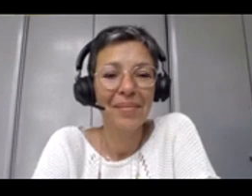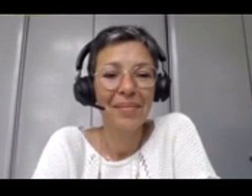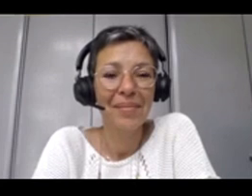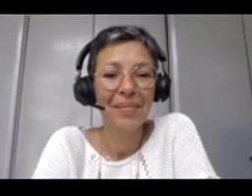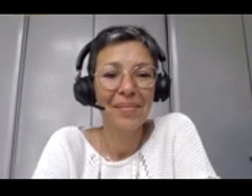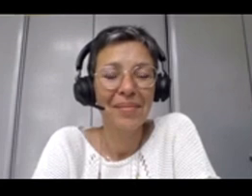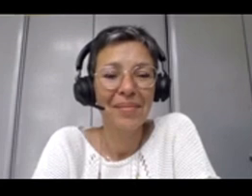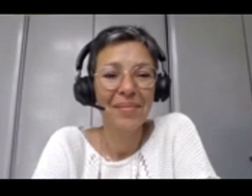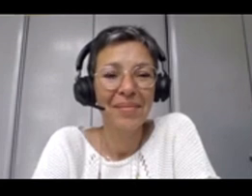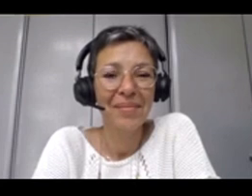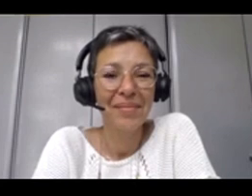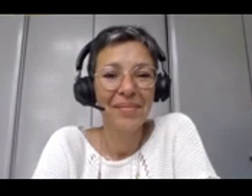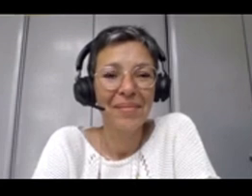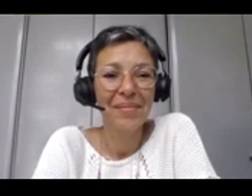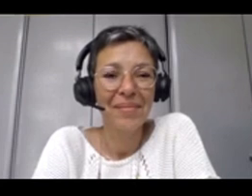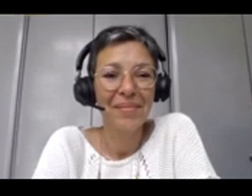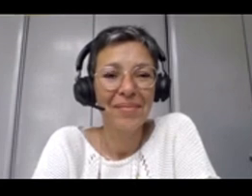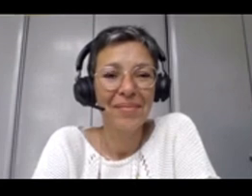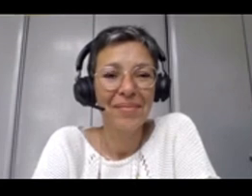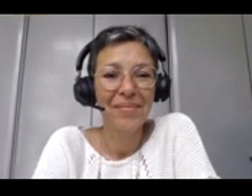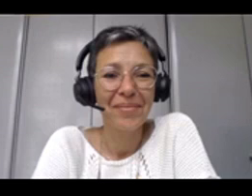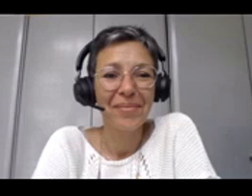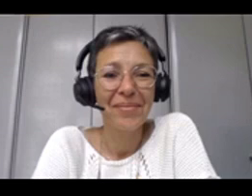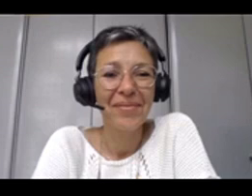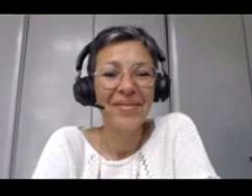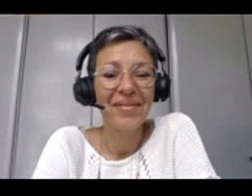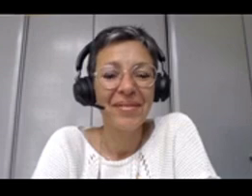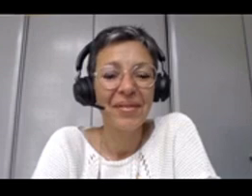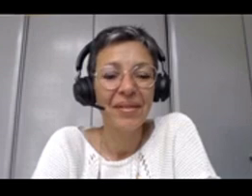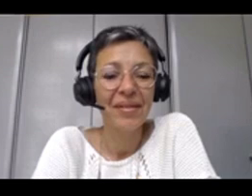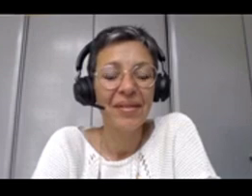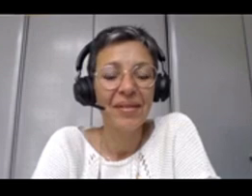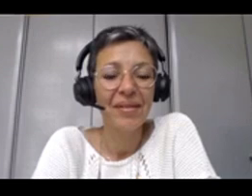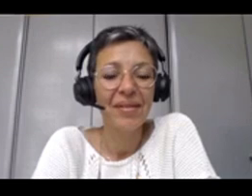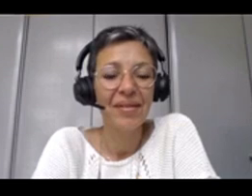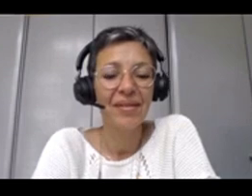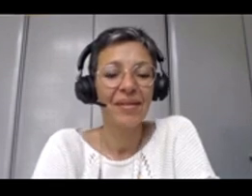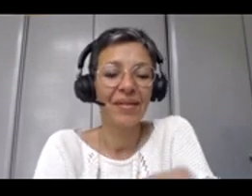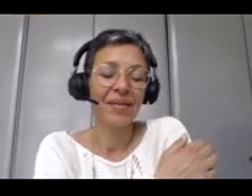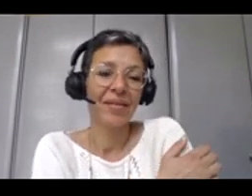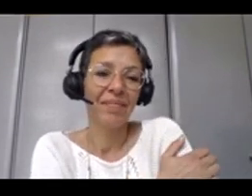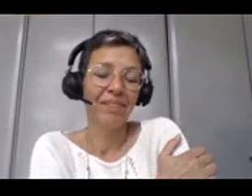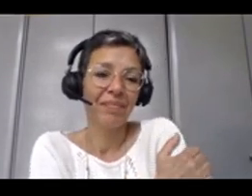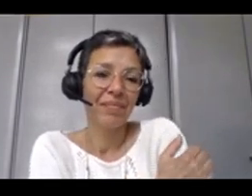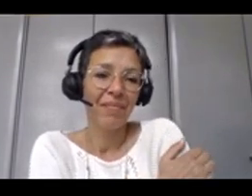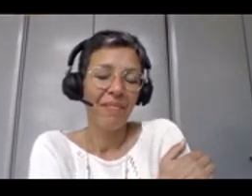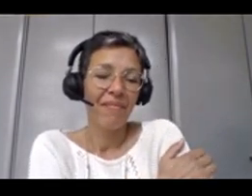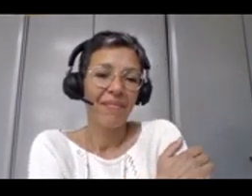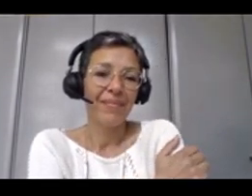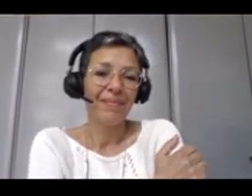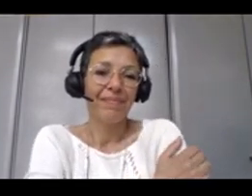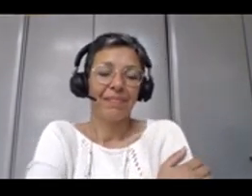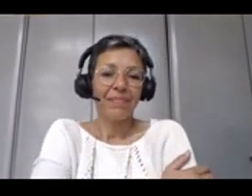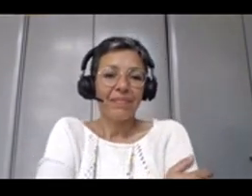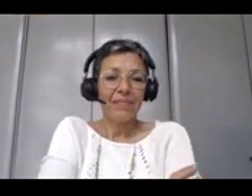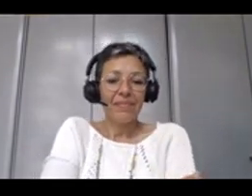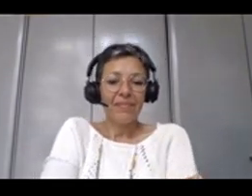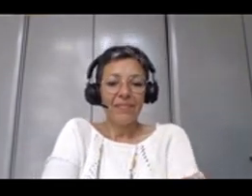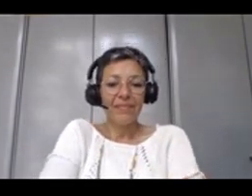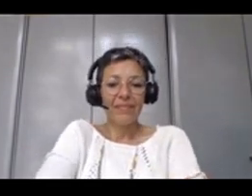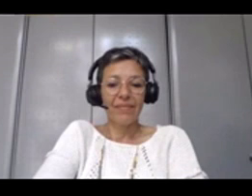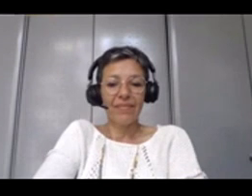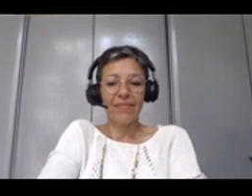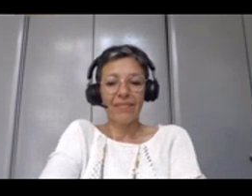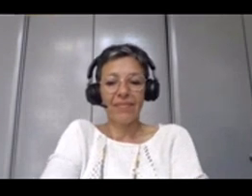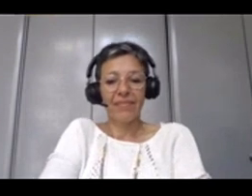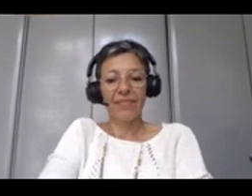d'Olivier, ensuite, va faire un gros focus et une ouverture très récente sur la thématique des géomaux numériques qui, aujourd'hui, est extrêmement flottante,